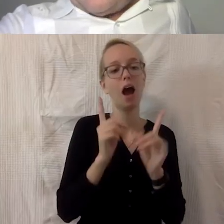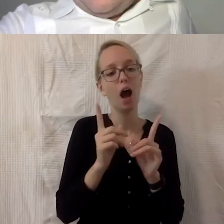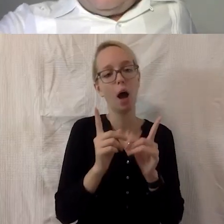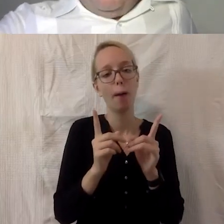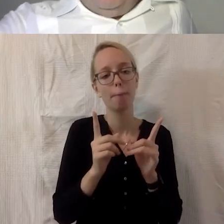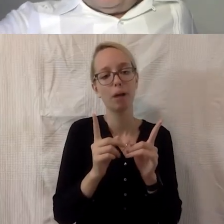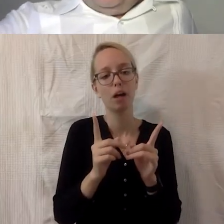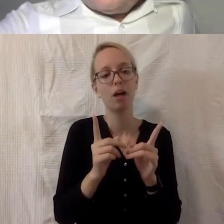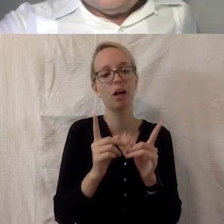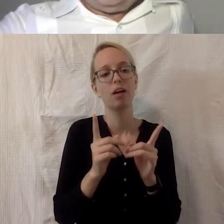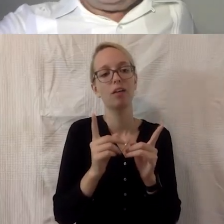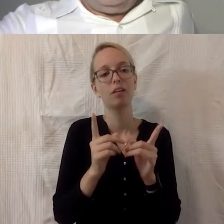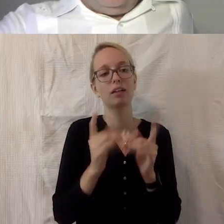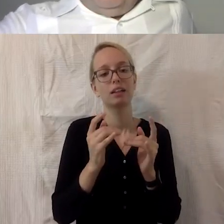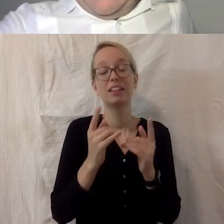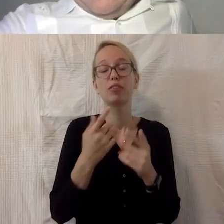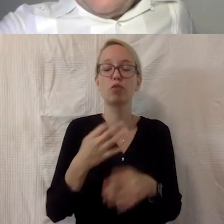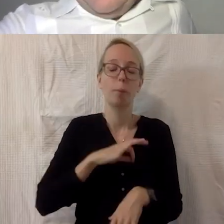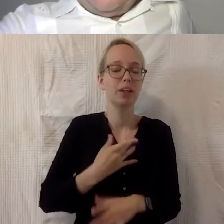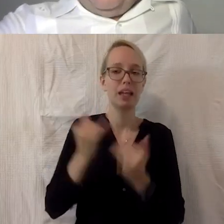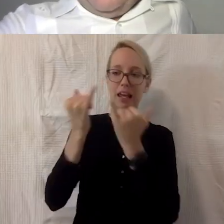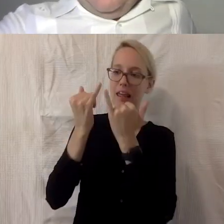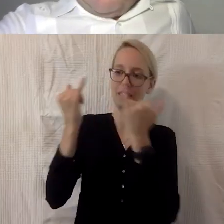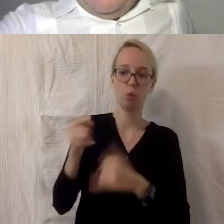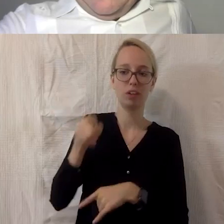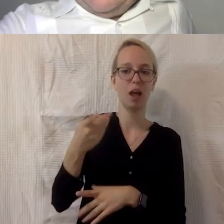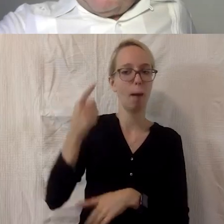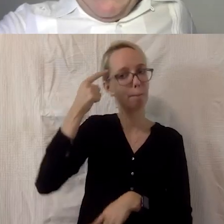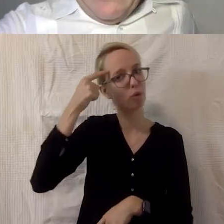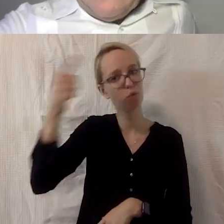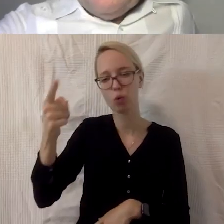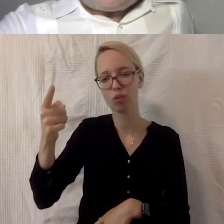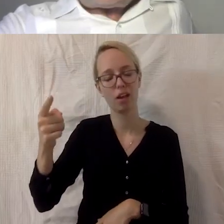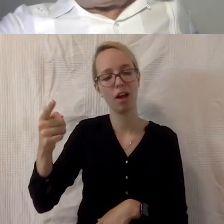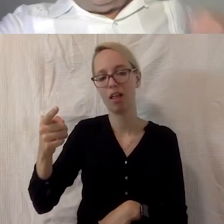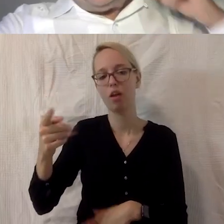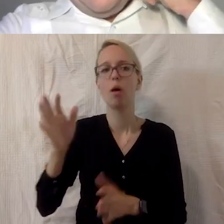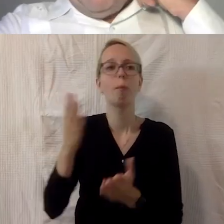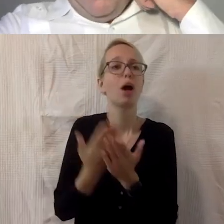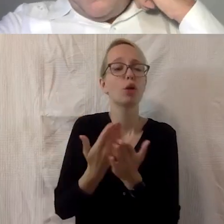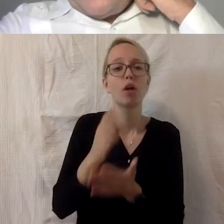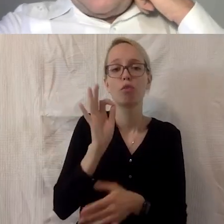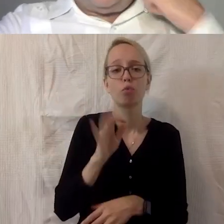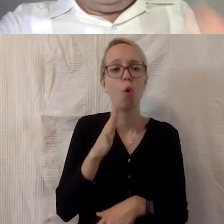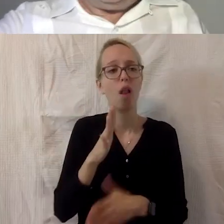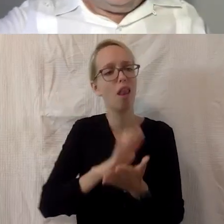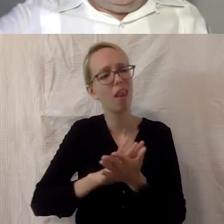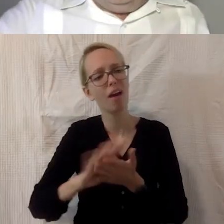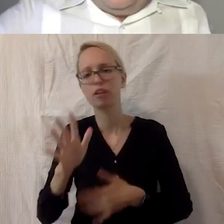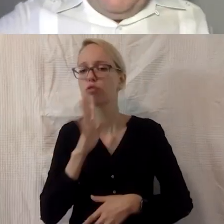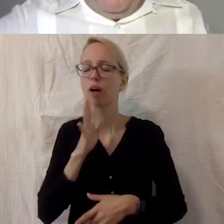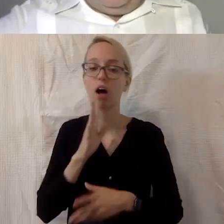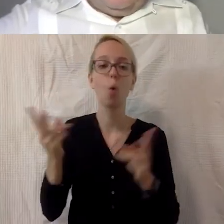von der Industrie sehr häufig zum Bewusstsein. Und Verena hat es ja angedeutet, als Beispiel leichte Sprache oder eben Audiodeskription